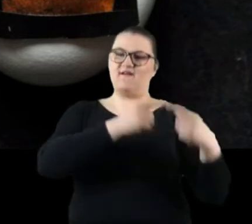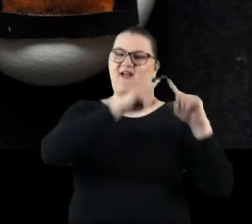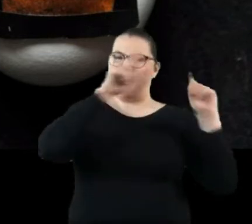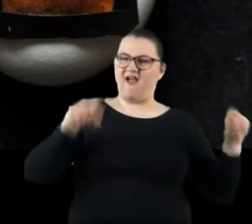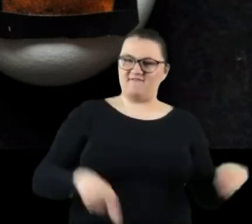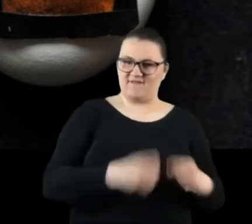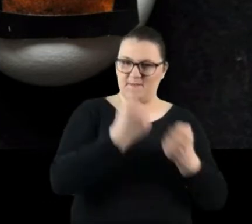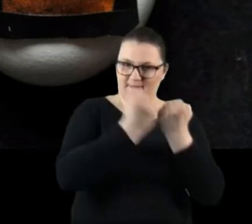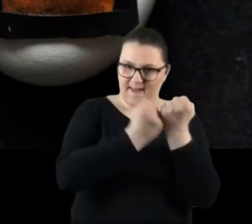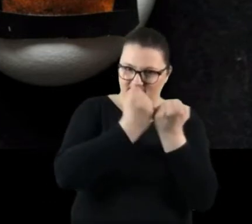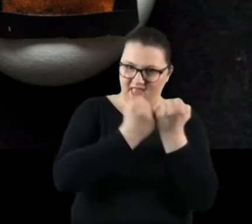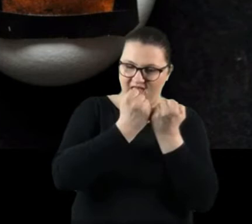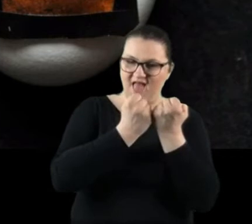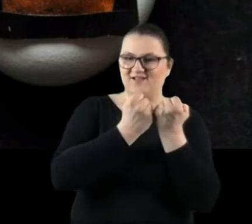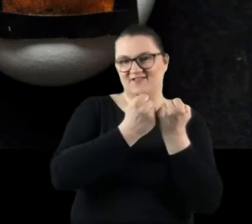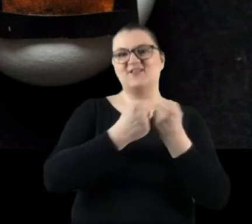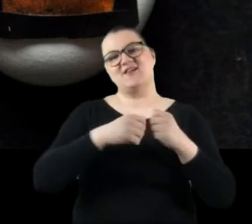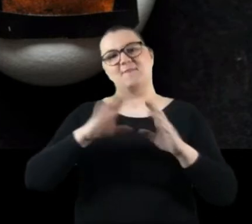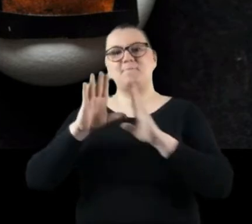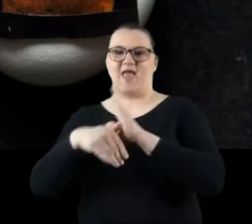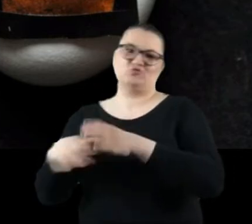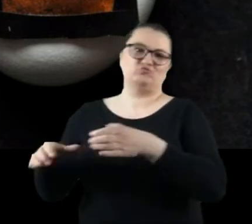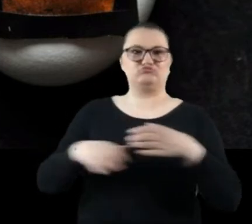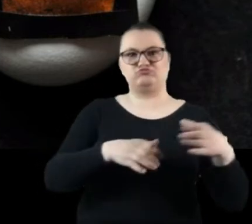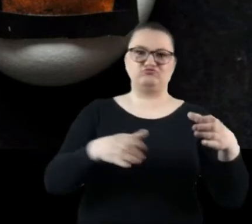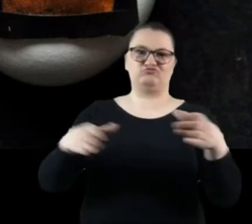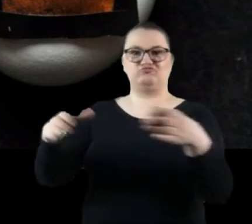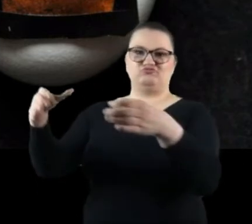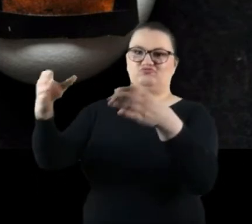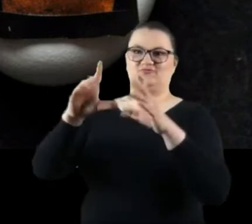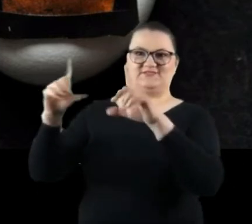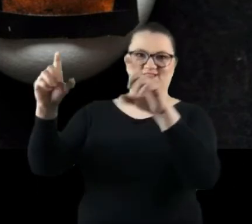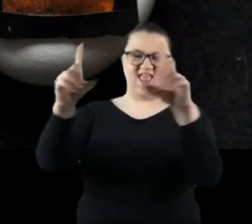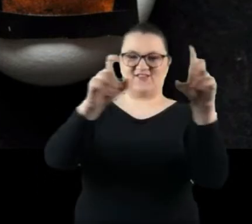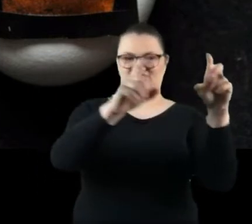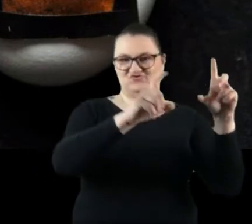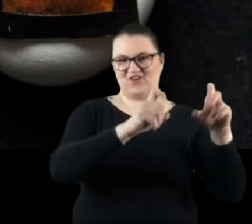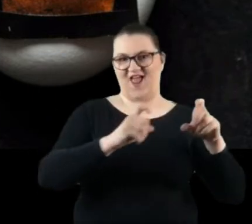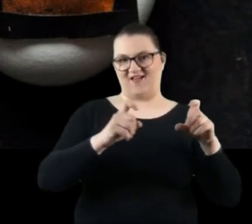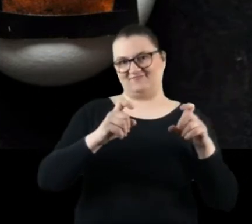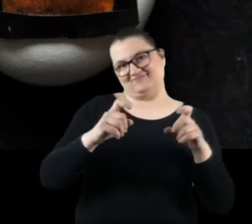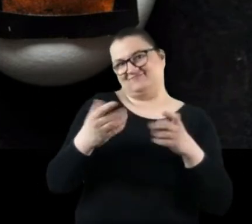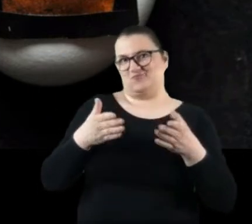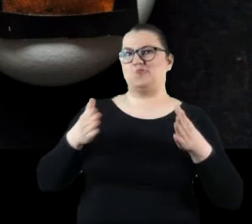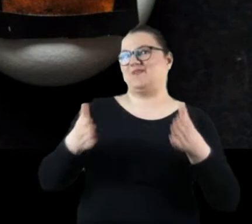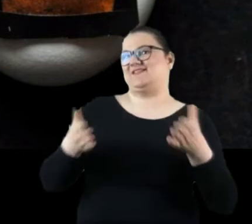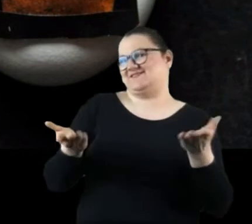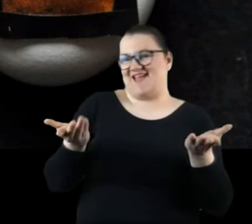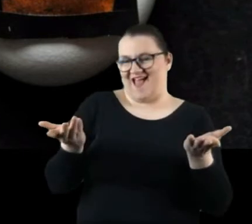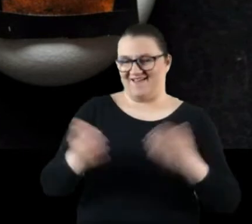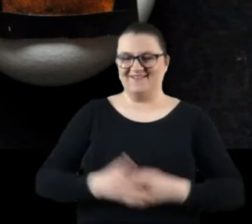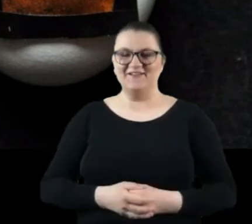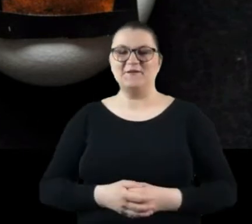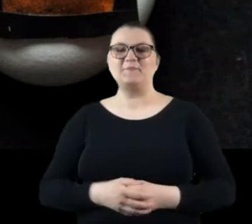i jeździł po mieście robiąc zdjęcia, że tak powiem streetowe. Po prawej